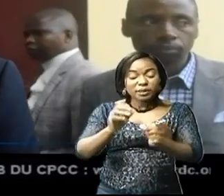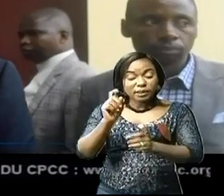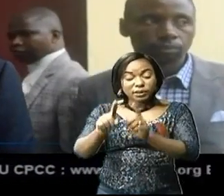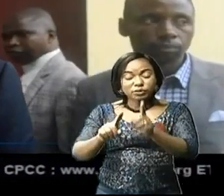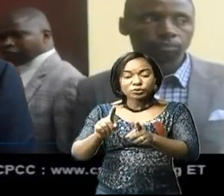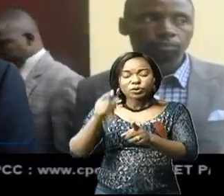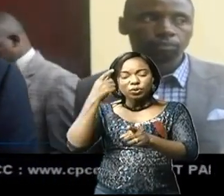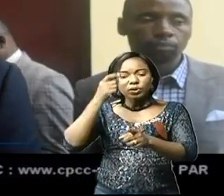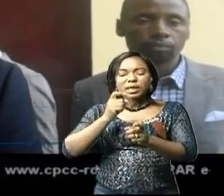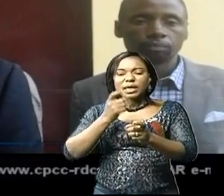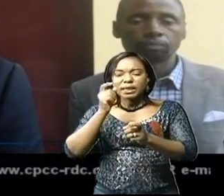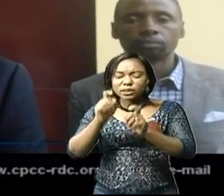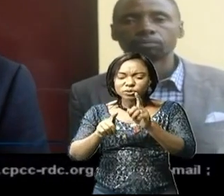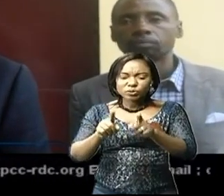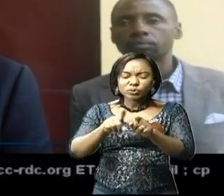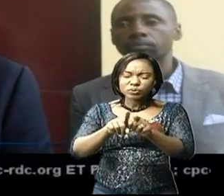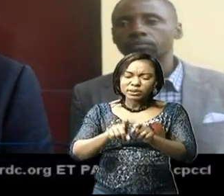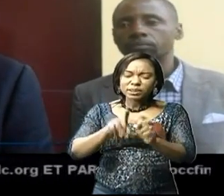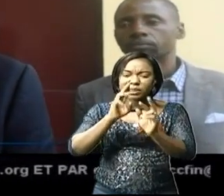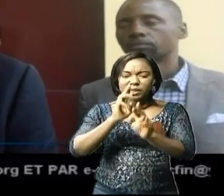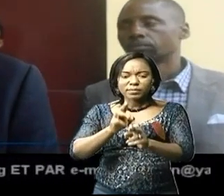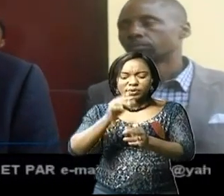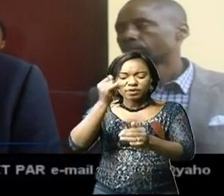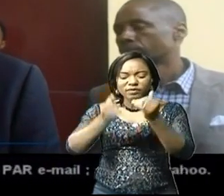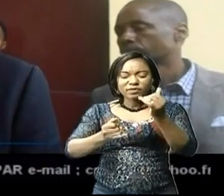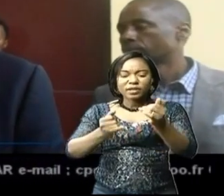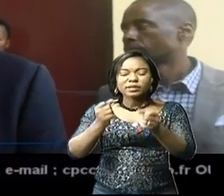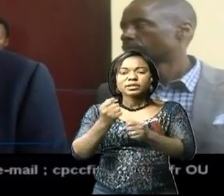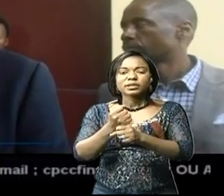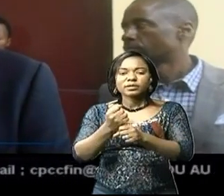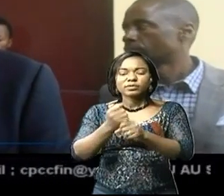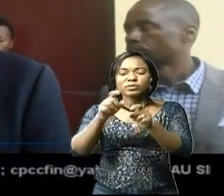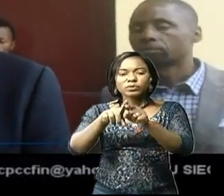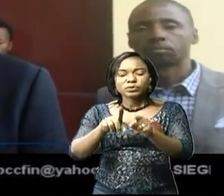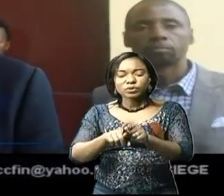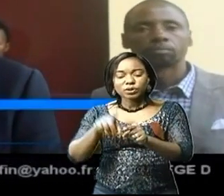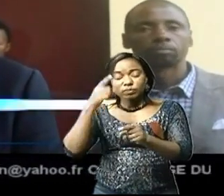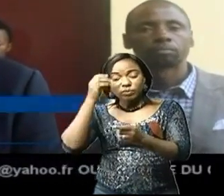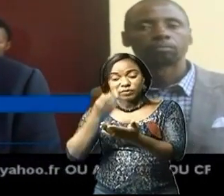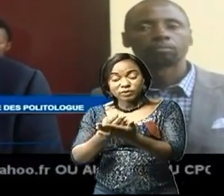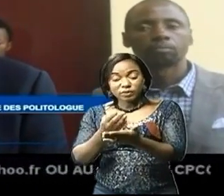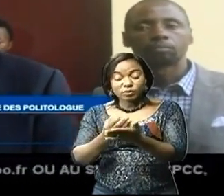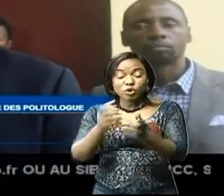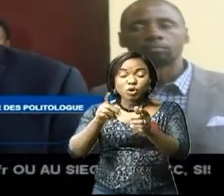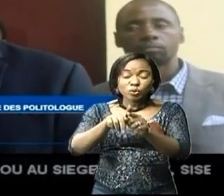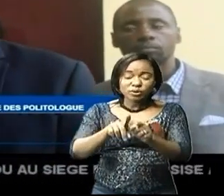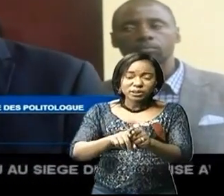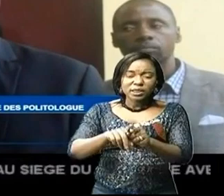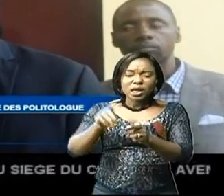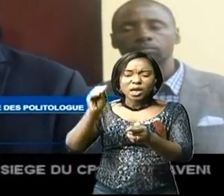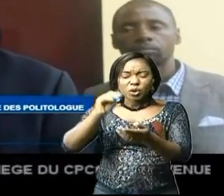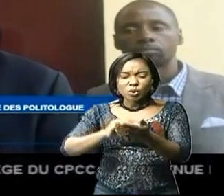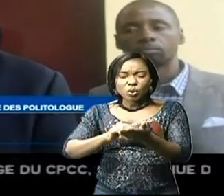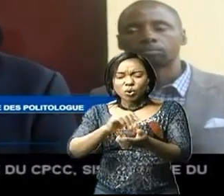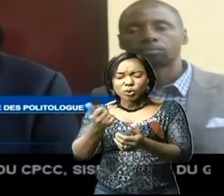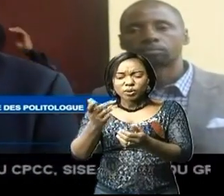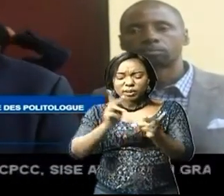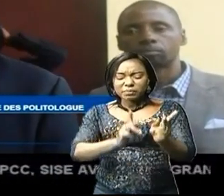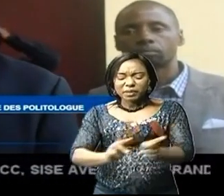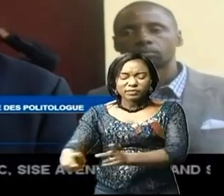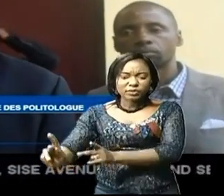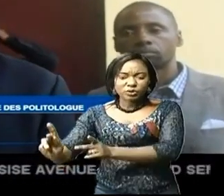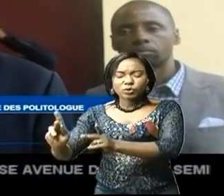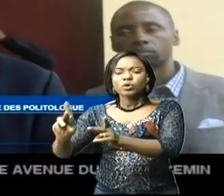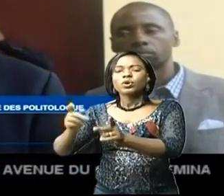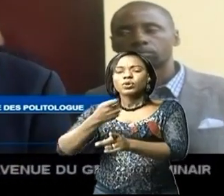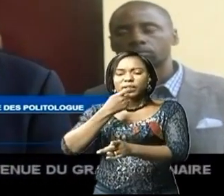été soulevées, qui seront présentées dans les rapports générales à la fin des travaux. À côté des aspects des financements, il y a d'autres défis également de planification qui ont été soulevés. Je